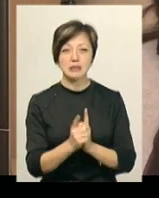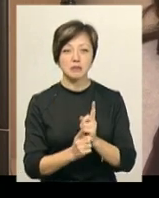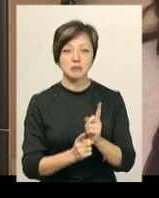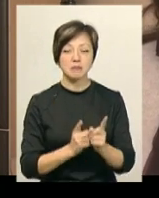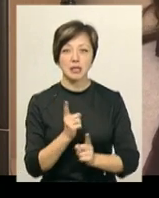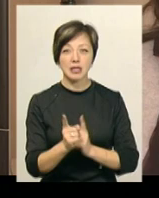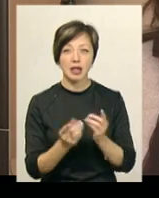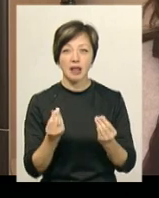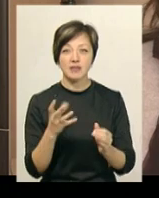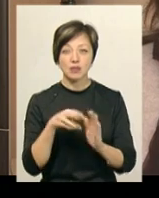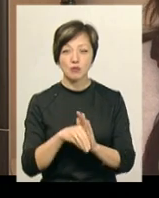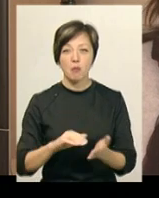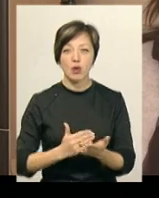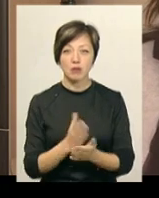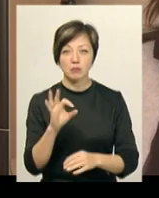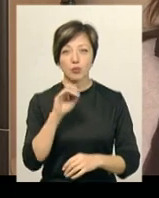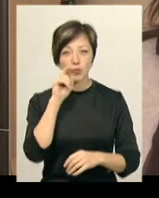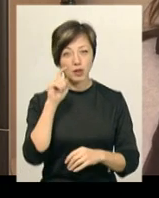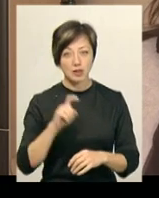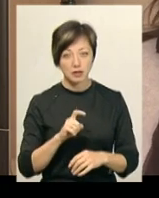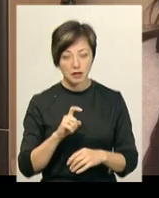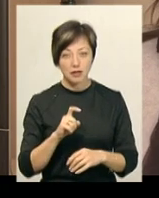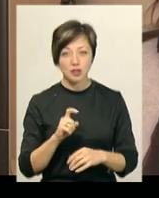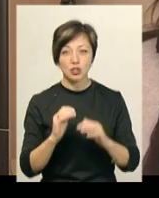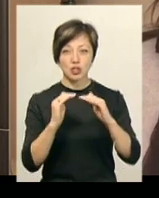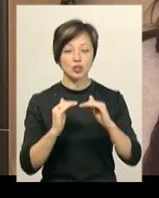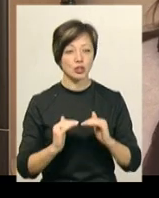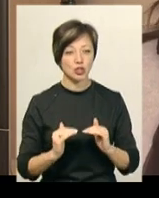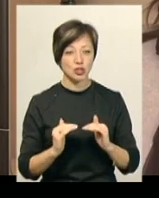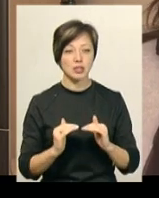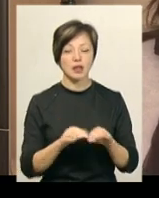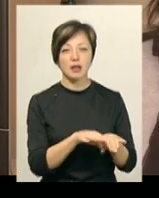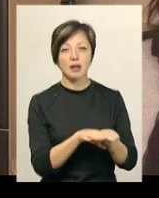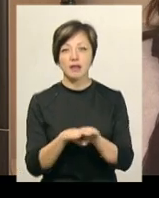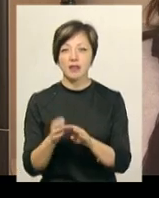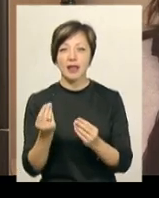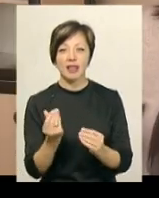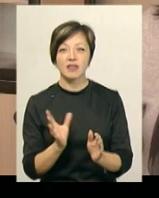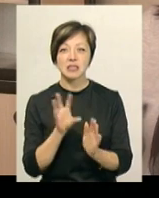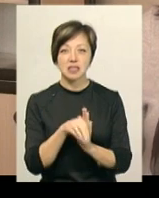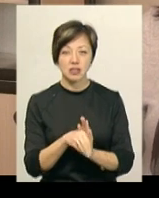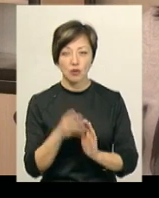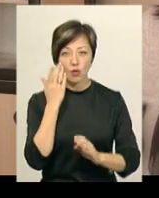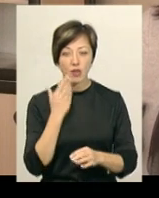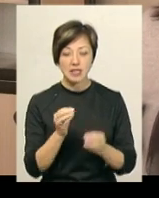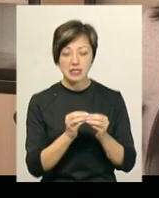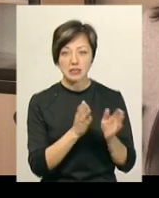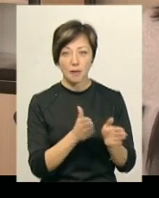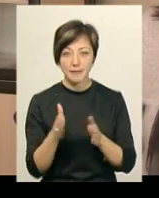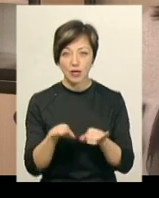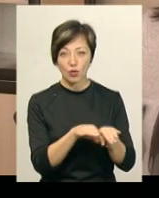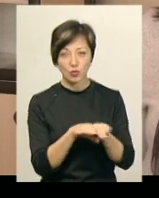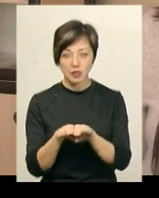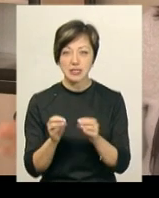інвестиційної політики щодо України, тобто зниження цього рівня інвестицій. Коли стабільний курс,